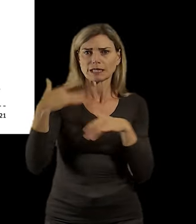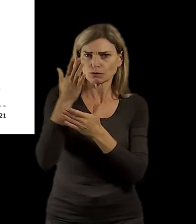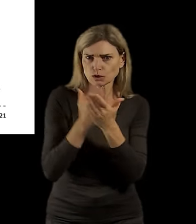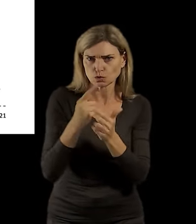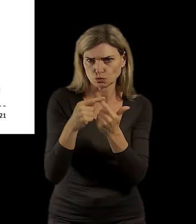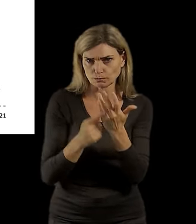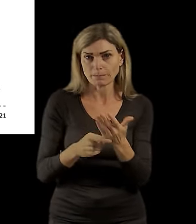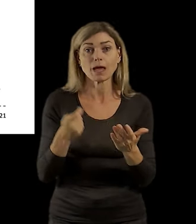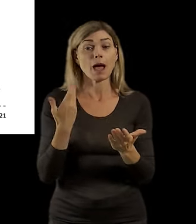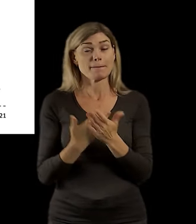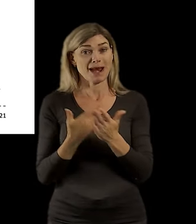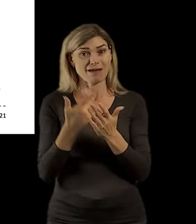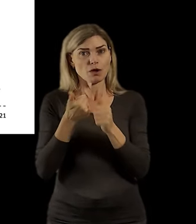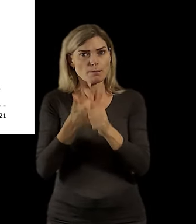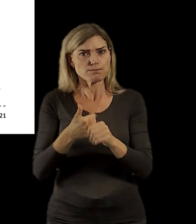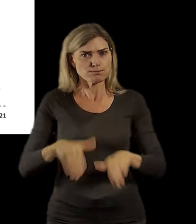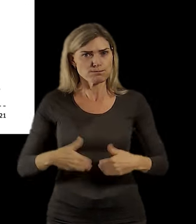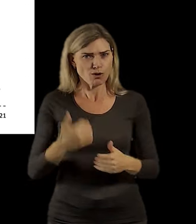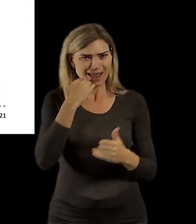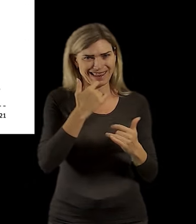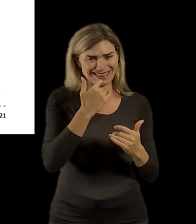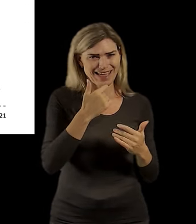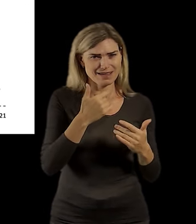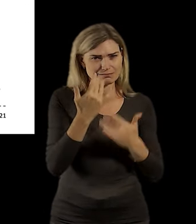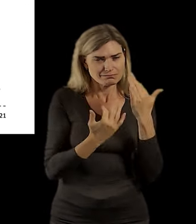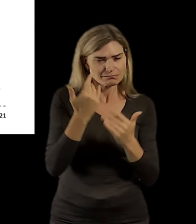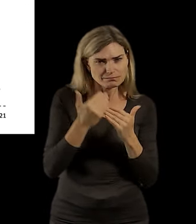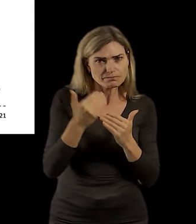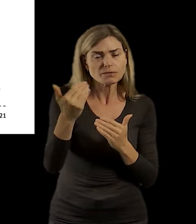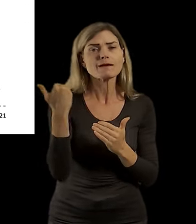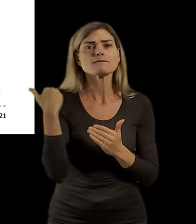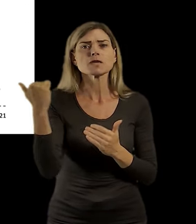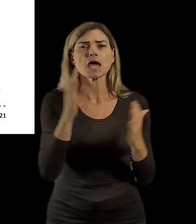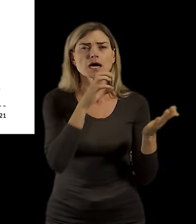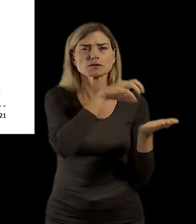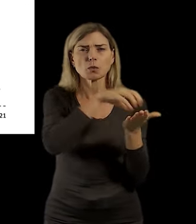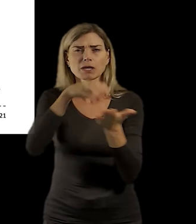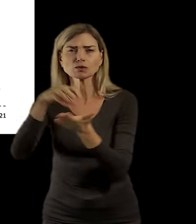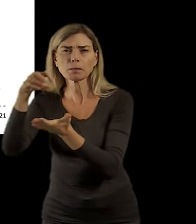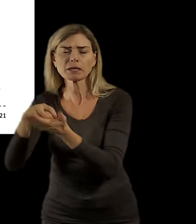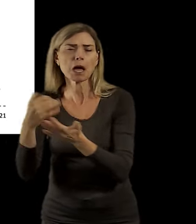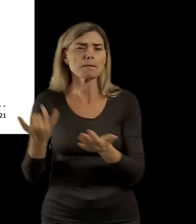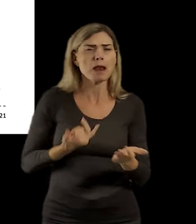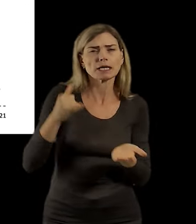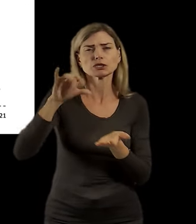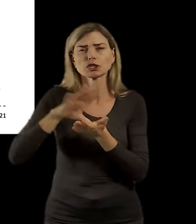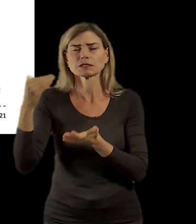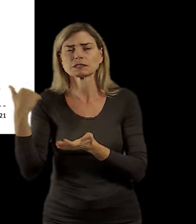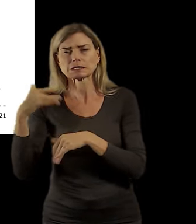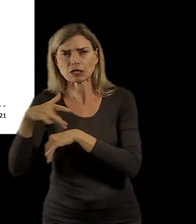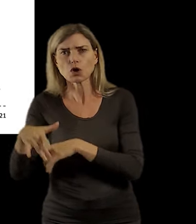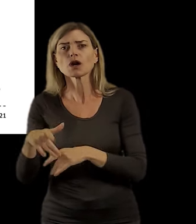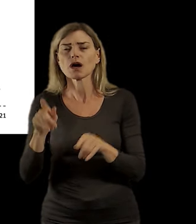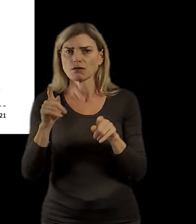podle té demografické prognózy vidíte, že ten počet obyvatel by měl růst prakticky ve všech věkových kategorii, ale co je skutečně důležité, že by měla růst